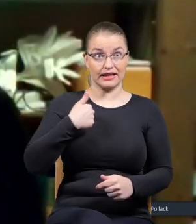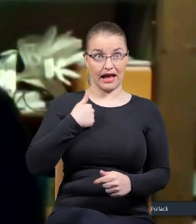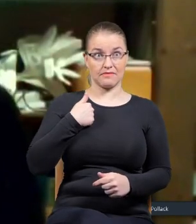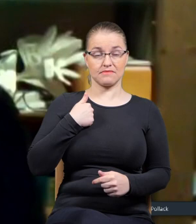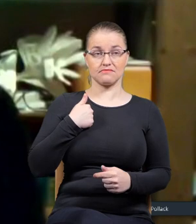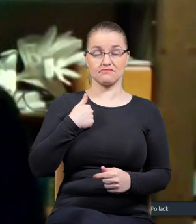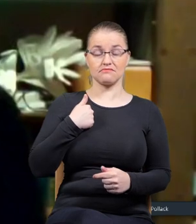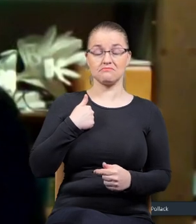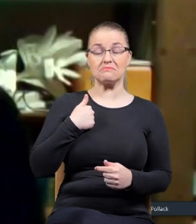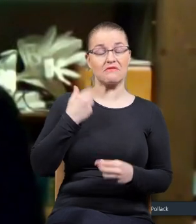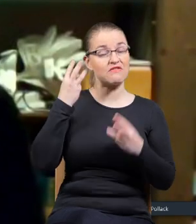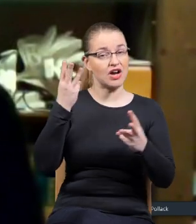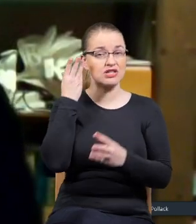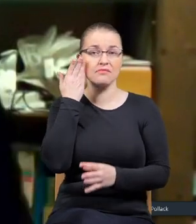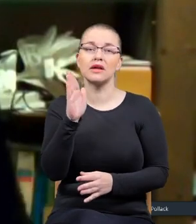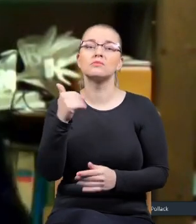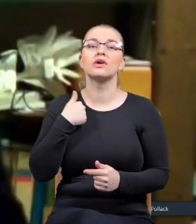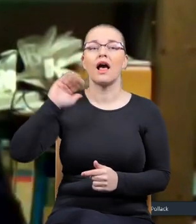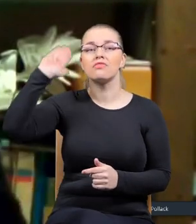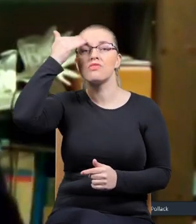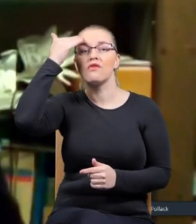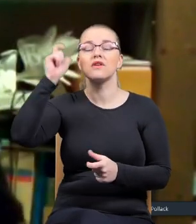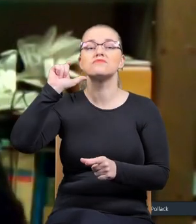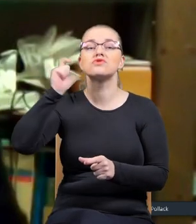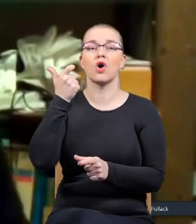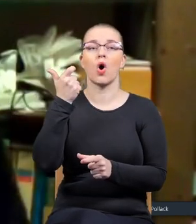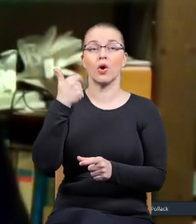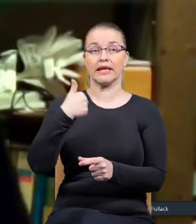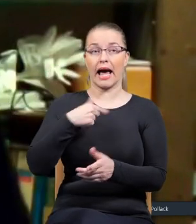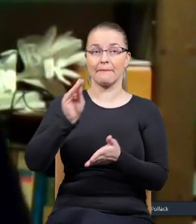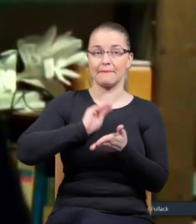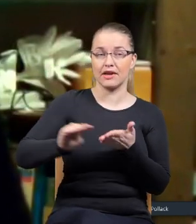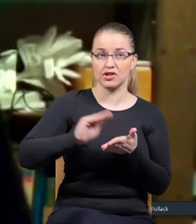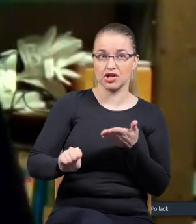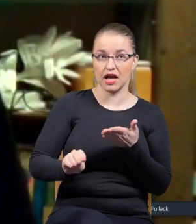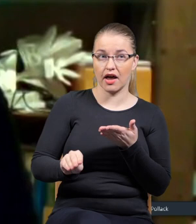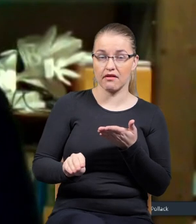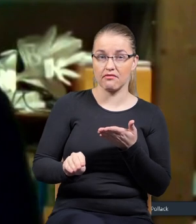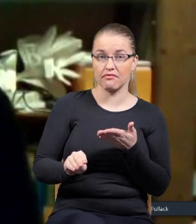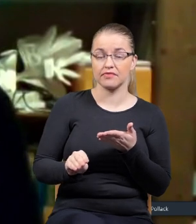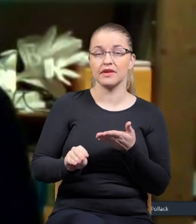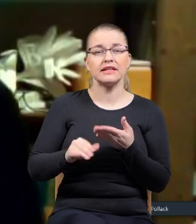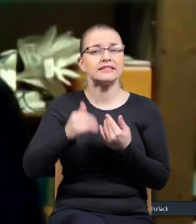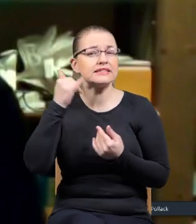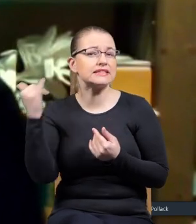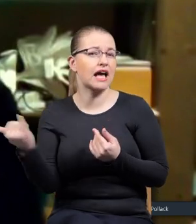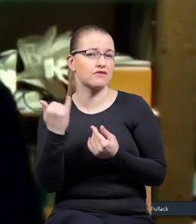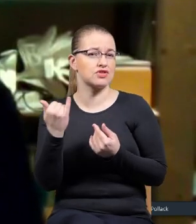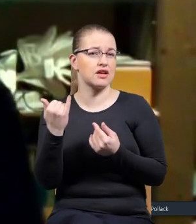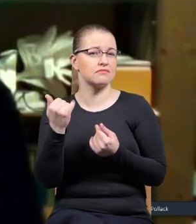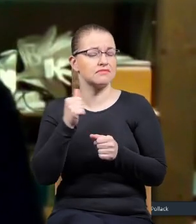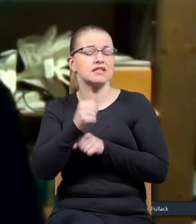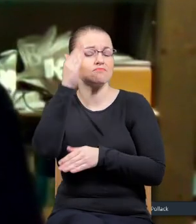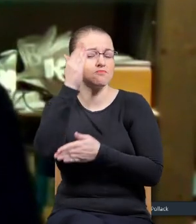ważne, bo ja się dowiem znowu, że to, co ja piszę, jest jakieś, to zawsze jest półprawne.